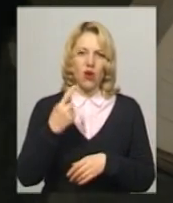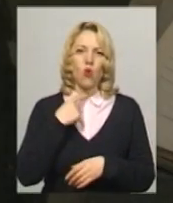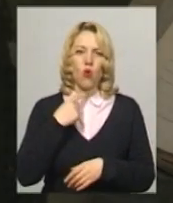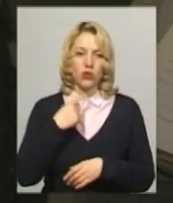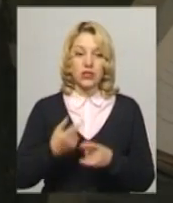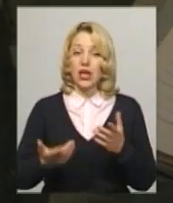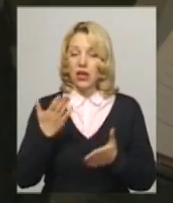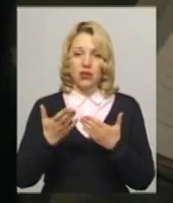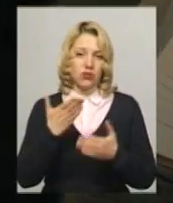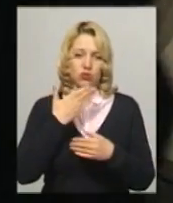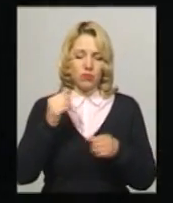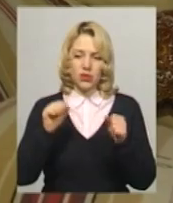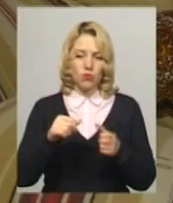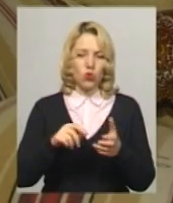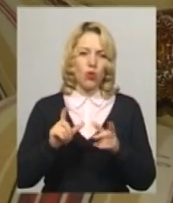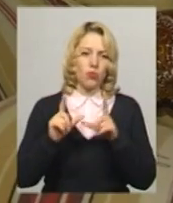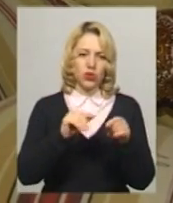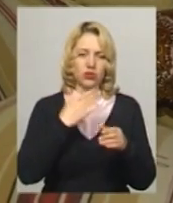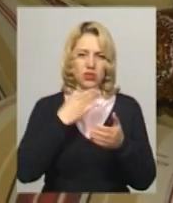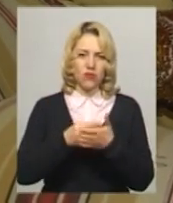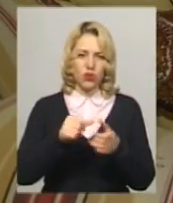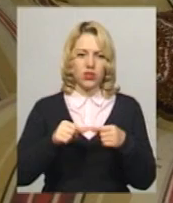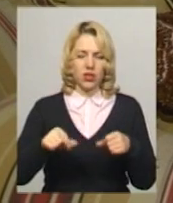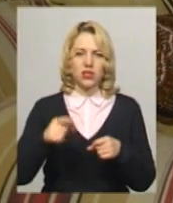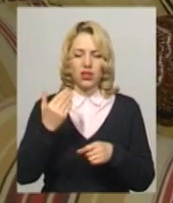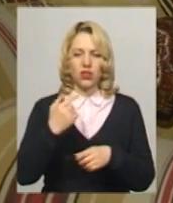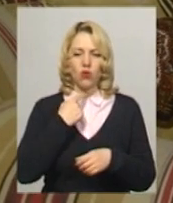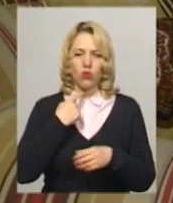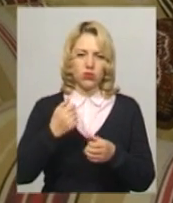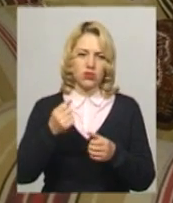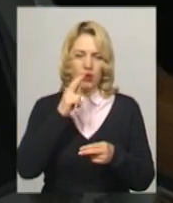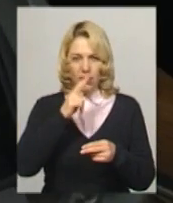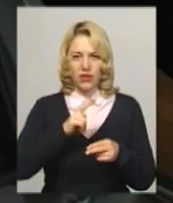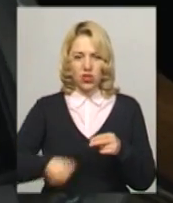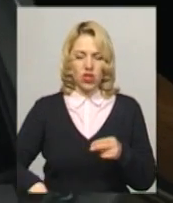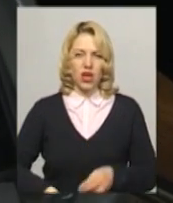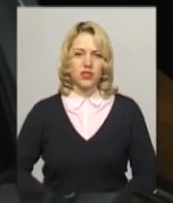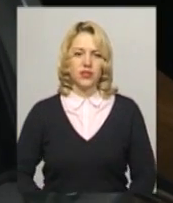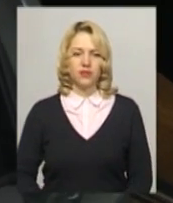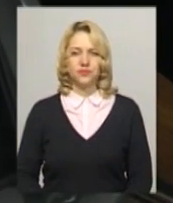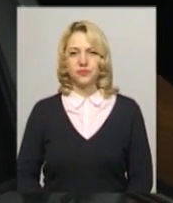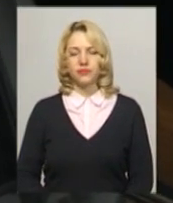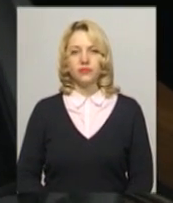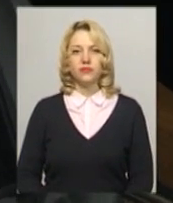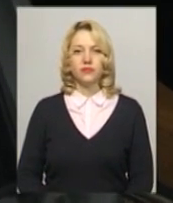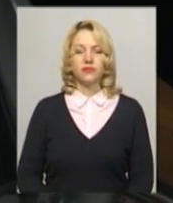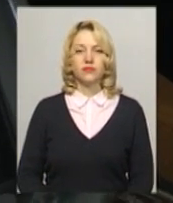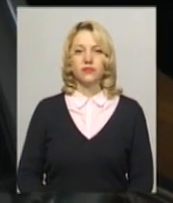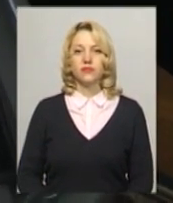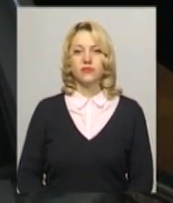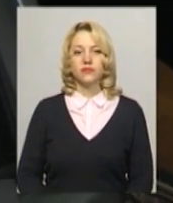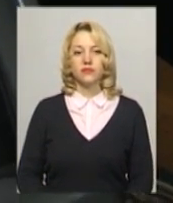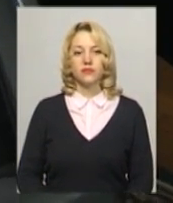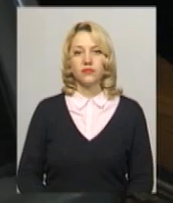людина не має змоги приїхати до своєї дільниці, її голос втрачається, додає Катерина Баранова. Анастасія Олексюк, Олександр Горішевський, новини